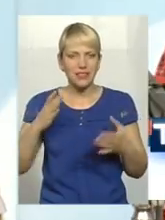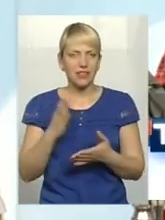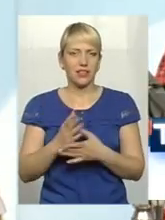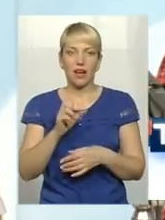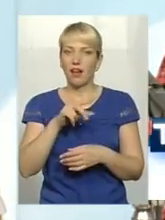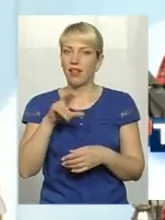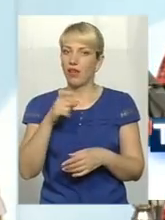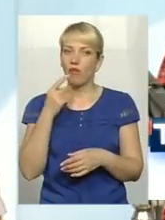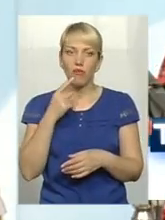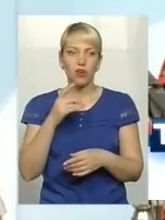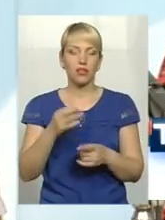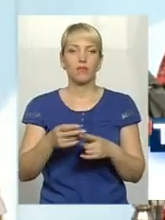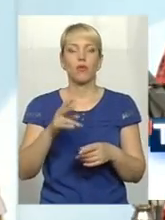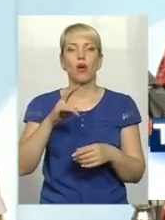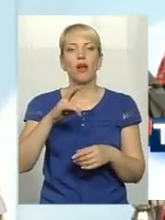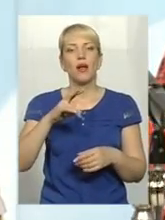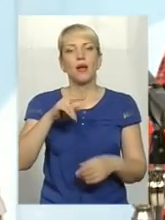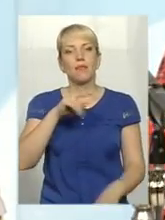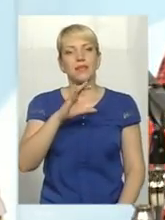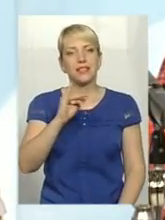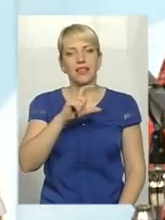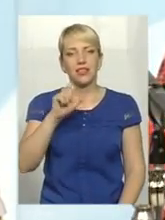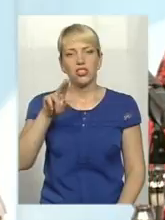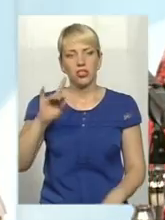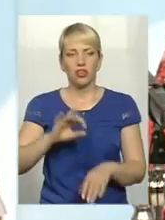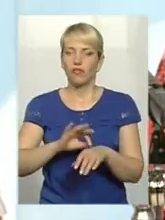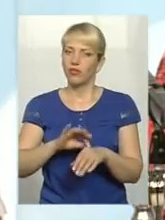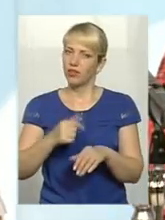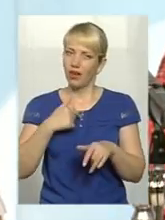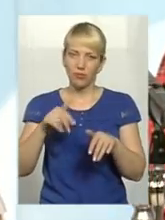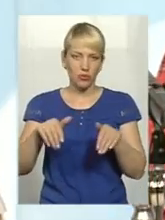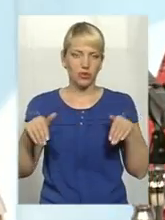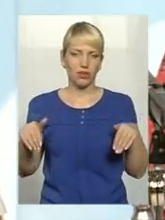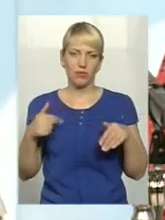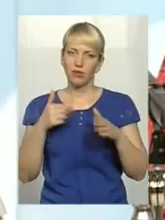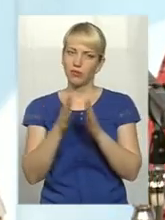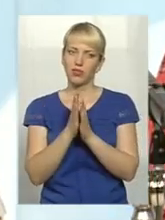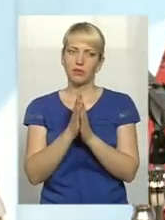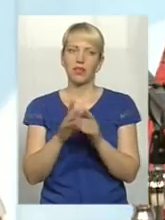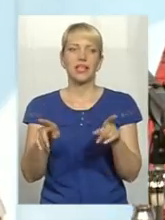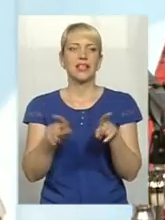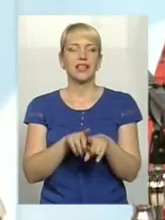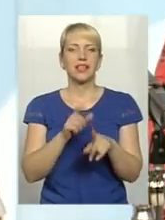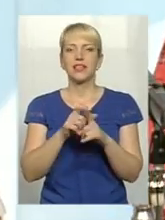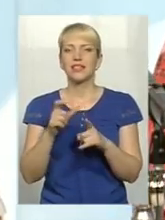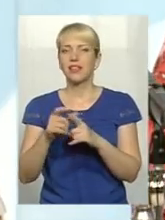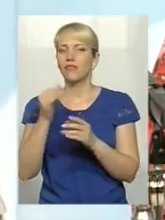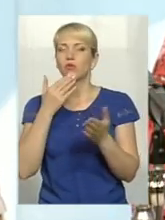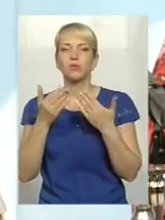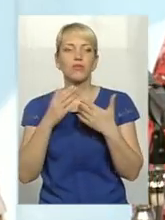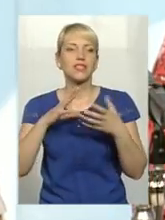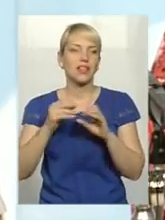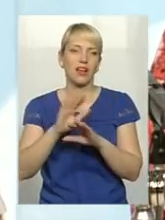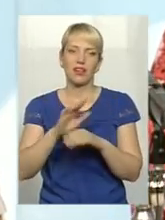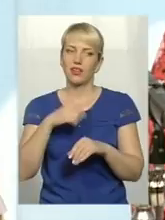говорити про психічні хвороби, я би дуже утрималася і попросила б таких слів в соціумі і в спілкуванні взагалі не